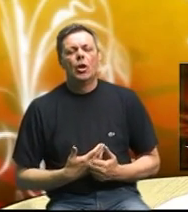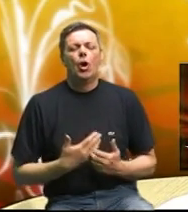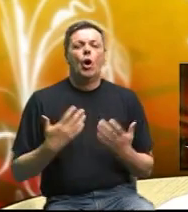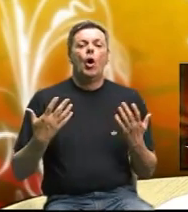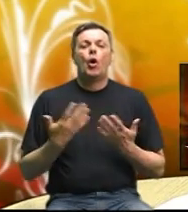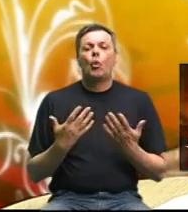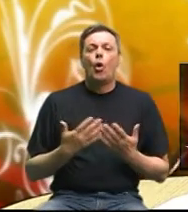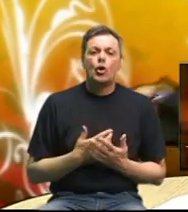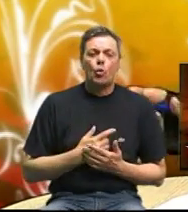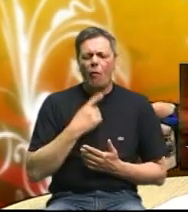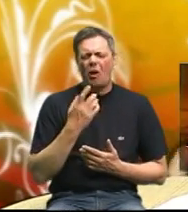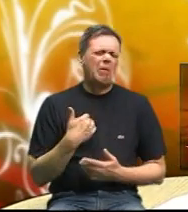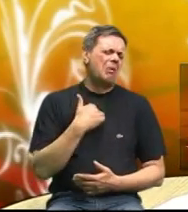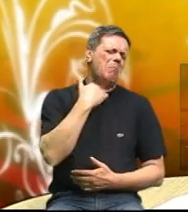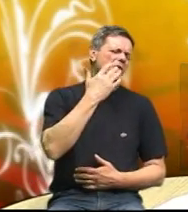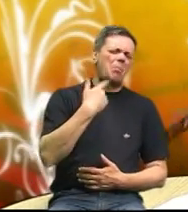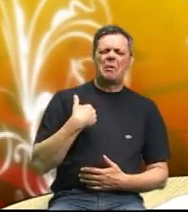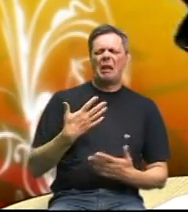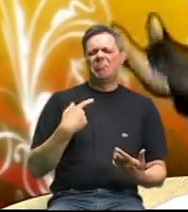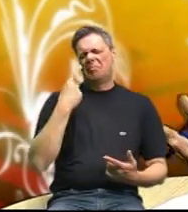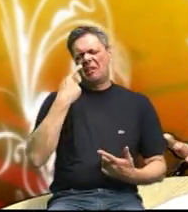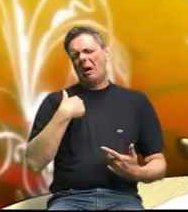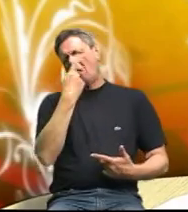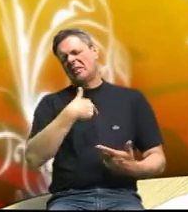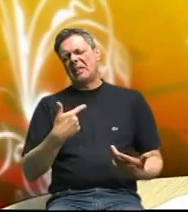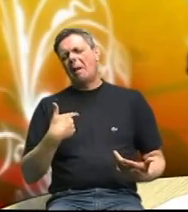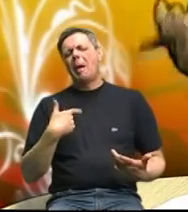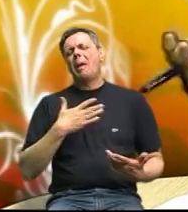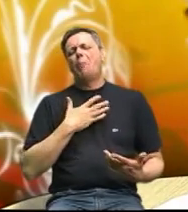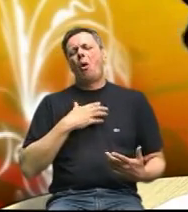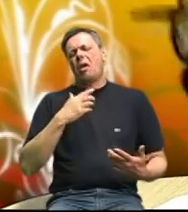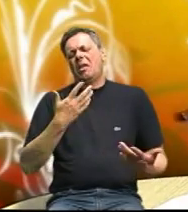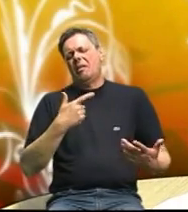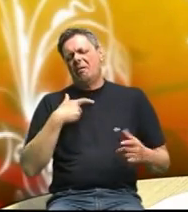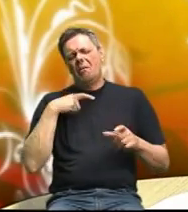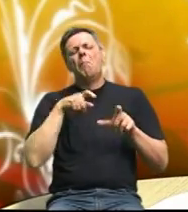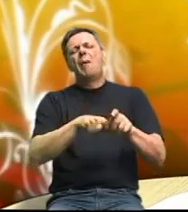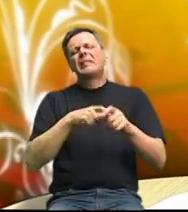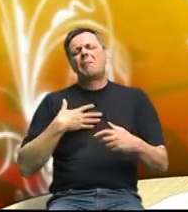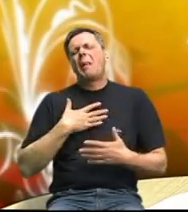način govorile baš me briga kako izgleda mene moj partner voli ili znate one